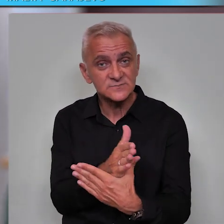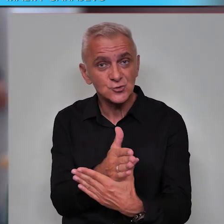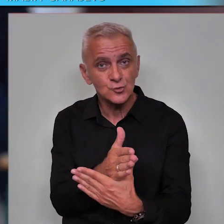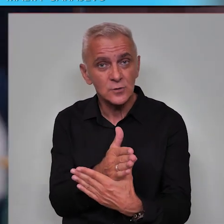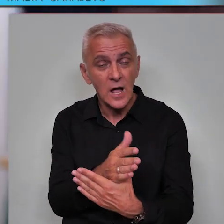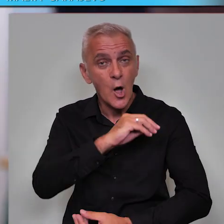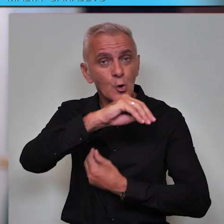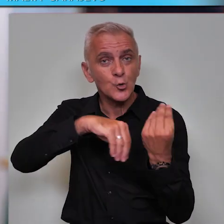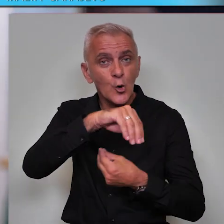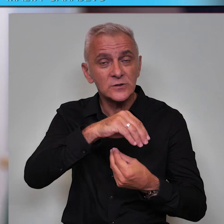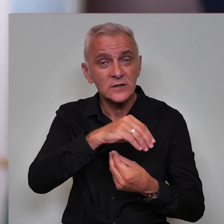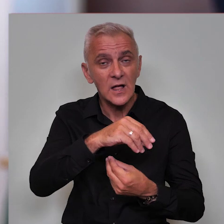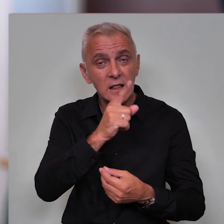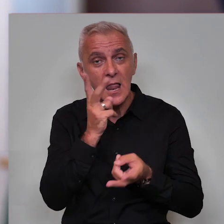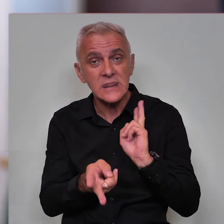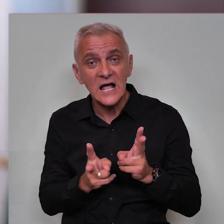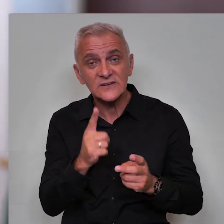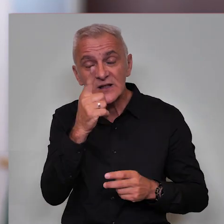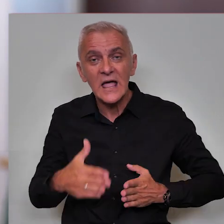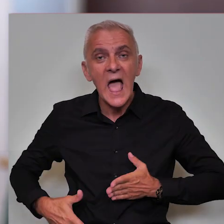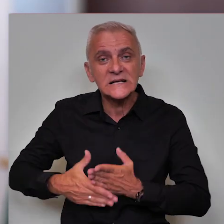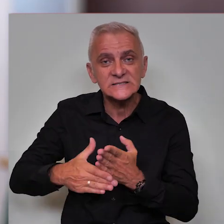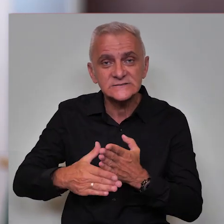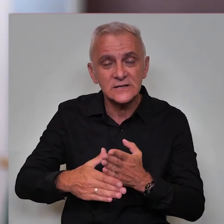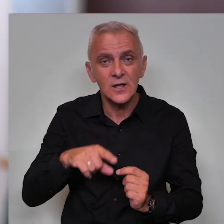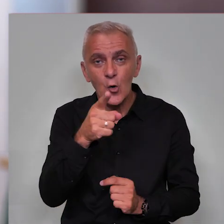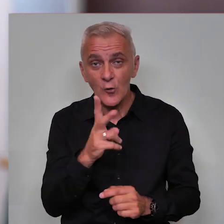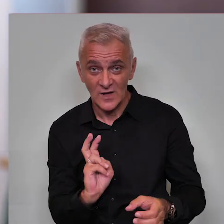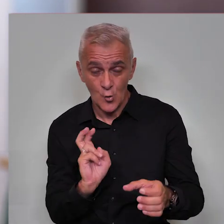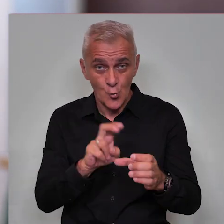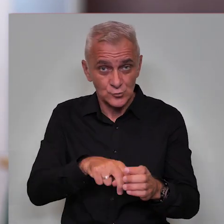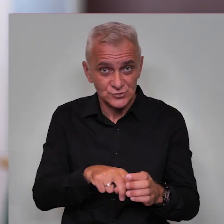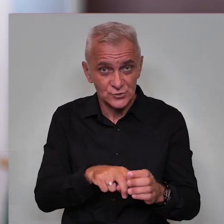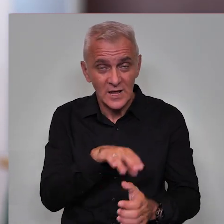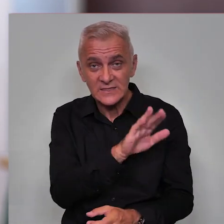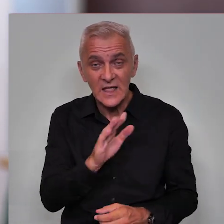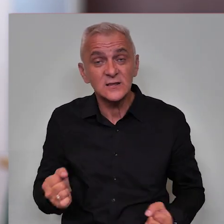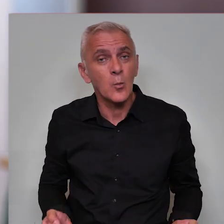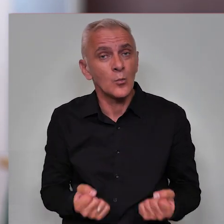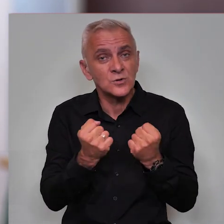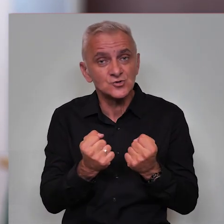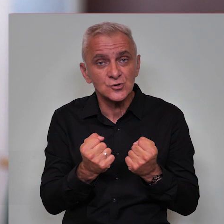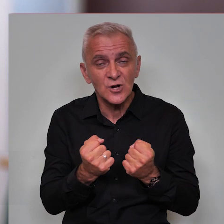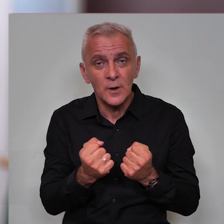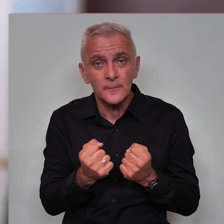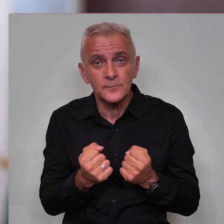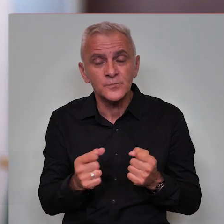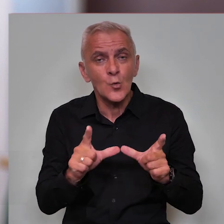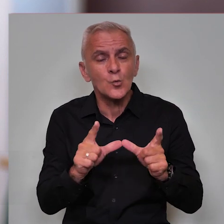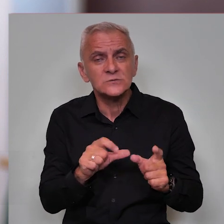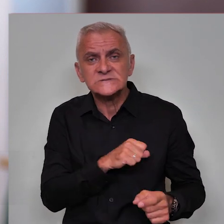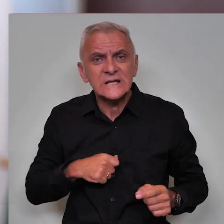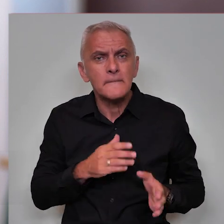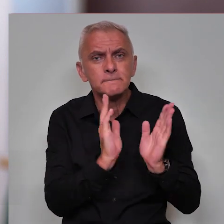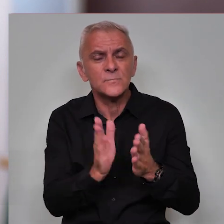roditelja, nastavnika i asistenta i sama ta uključenost djetita sa poteškoćama u